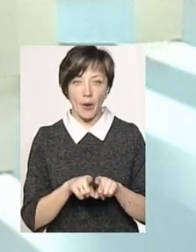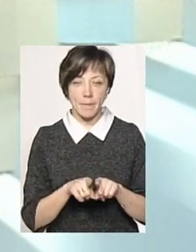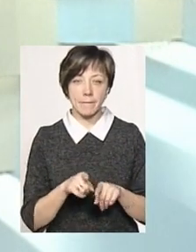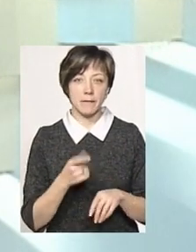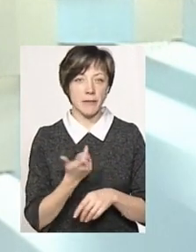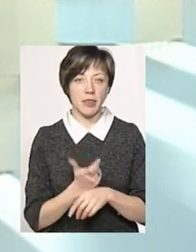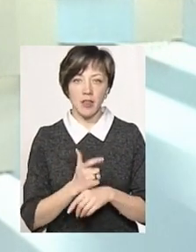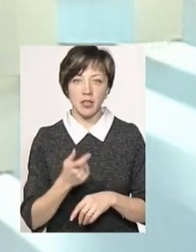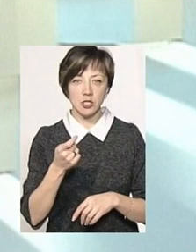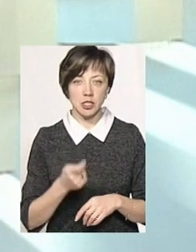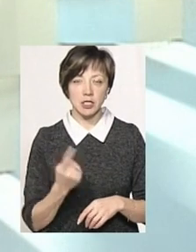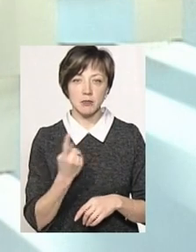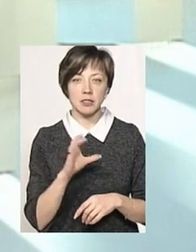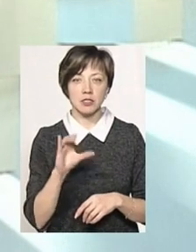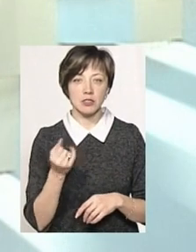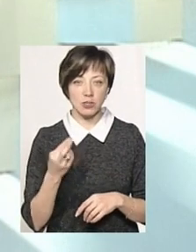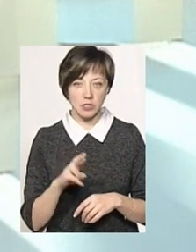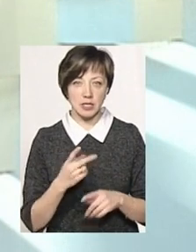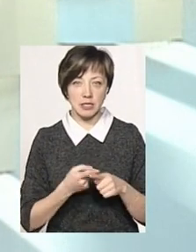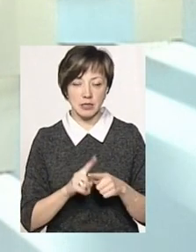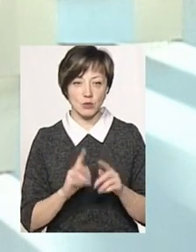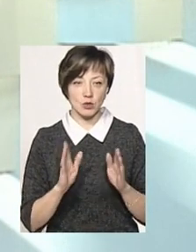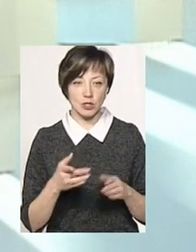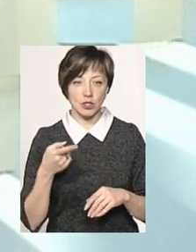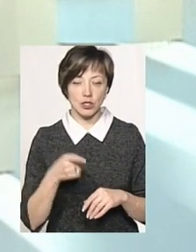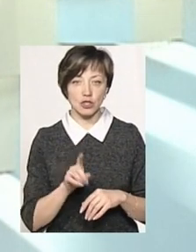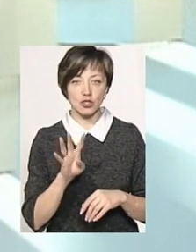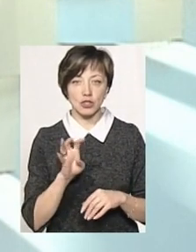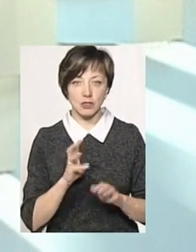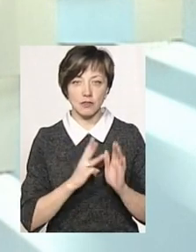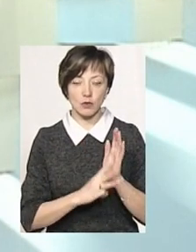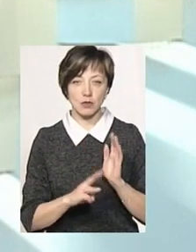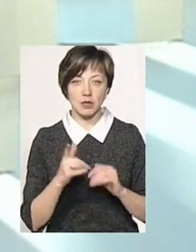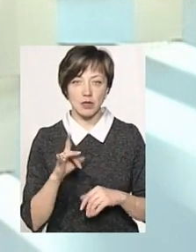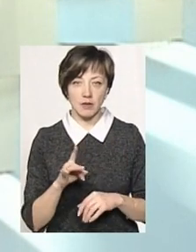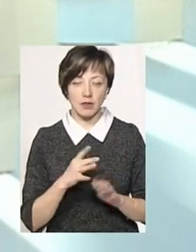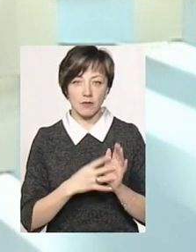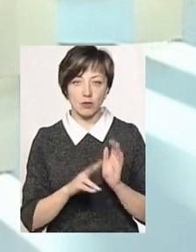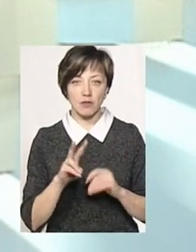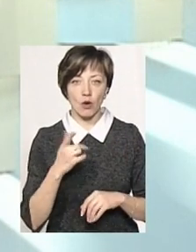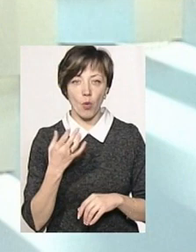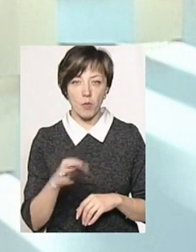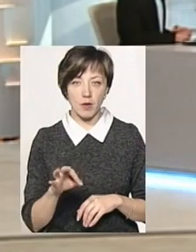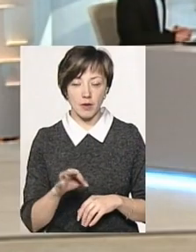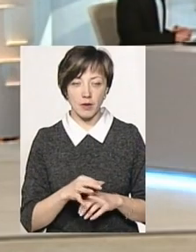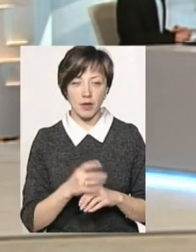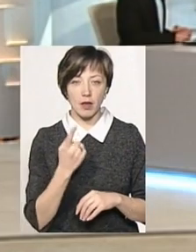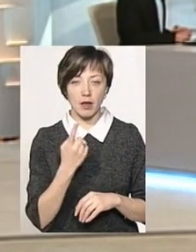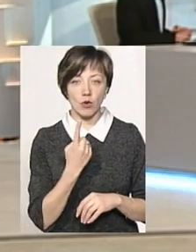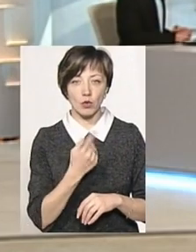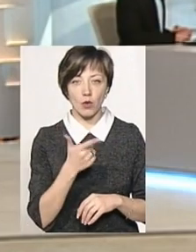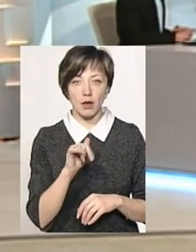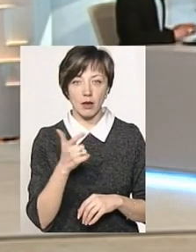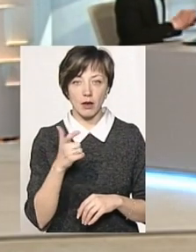самим нижчим, то з 1 січня це буде 1480 гривень 92 копійки за геокалорію.